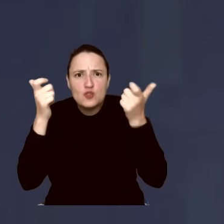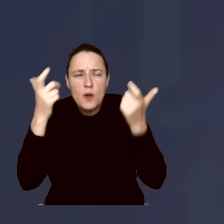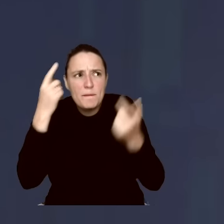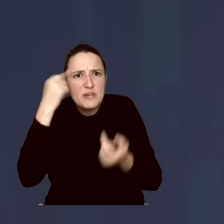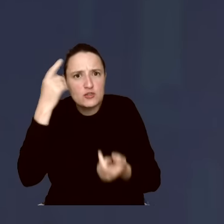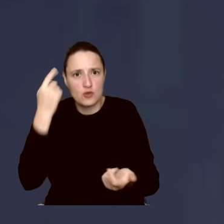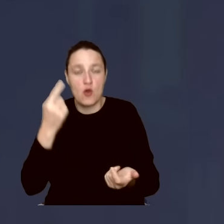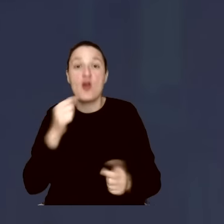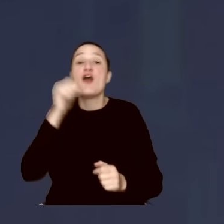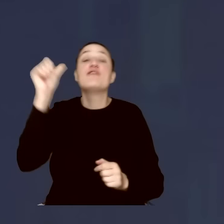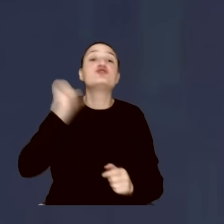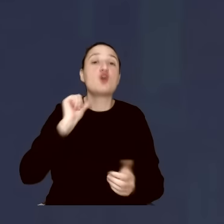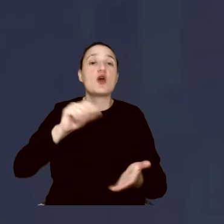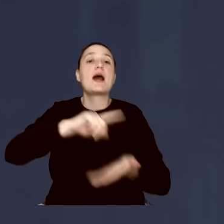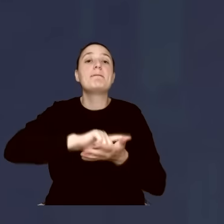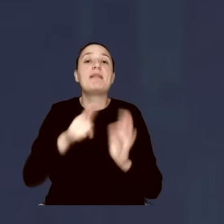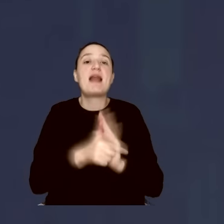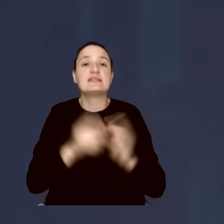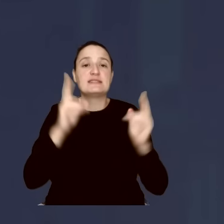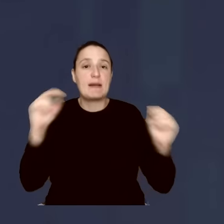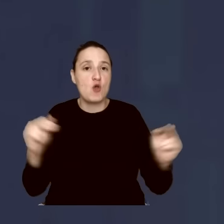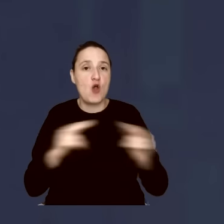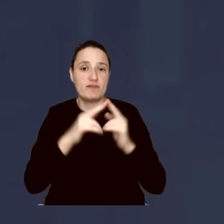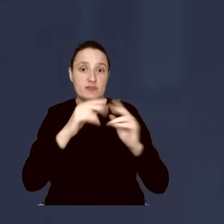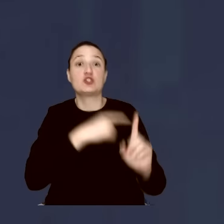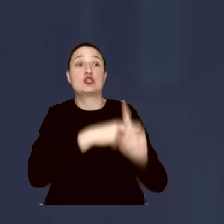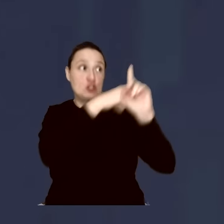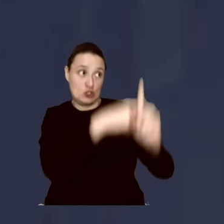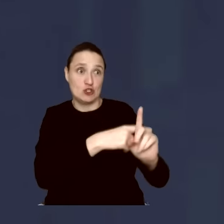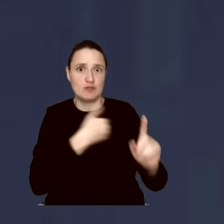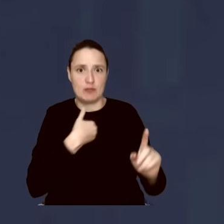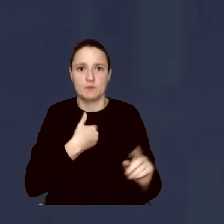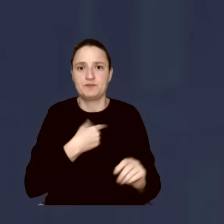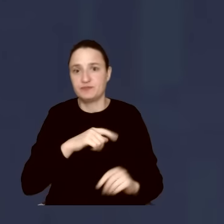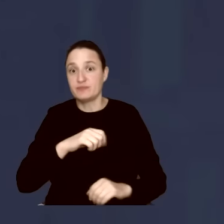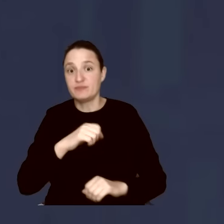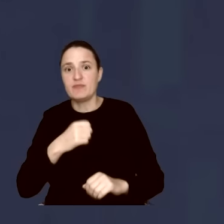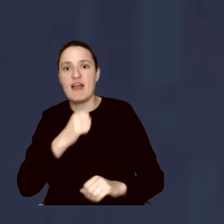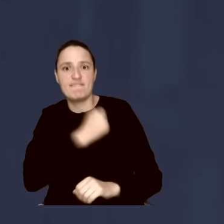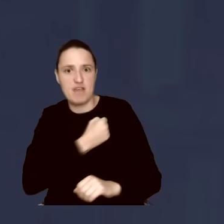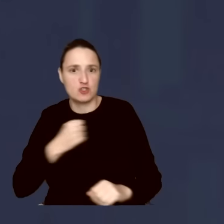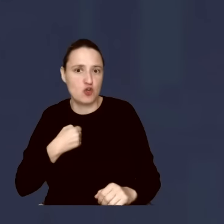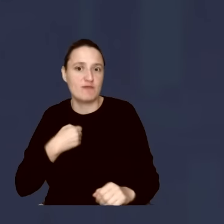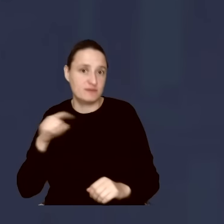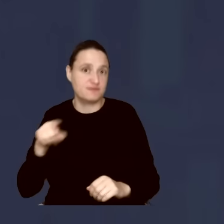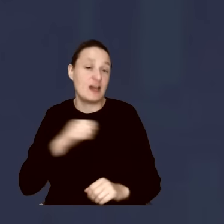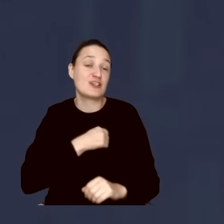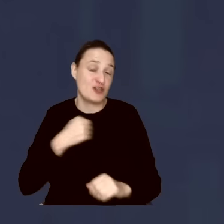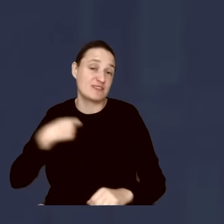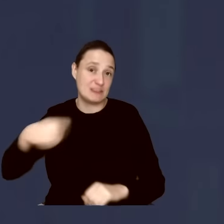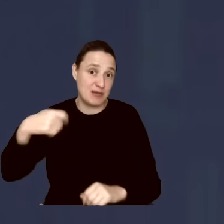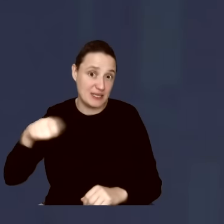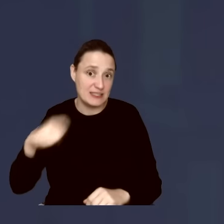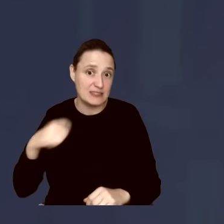nie dosyć, że stali pod krzyżem, tym krzyżem, który ten warszawski Czerepach, czyli Czaskowski, a Czerepach dlatego, że nie wiem, czy Państwo oglądali ten